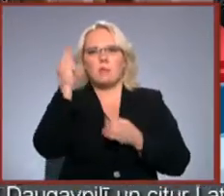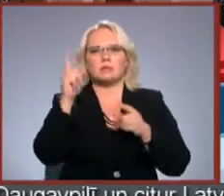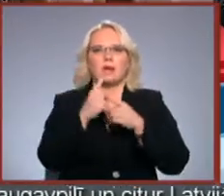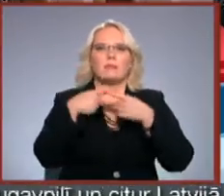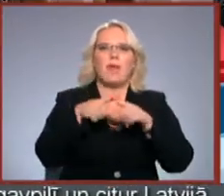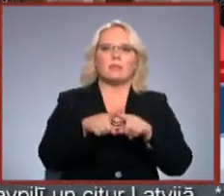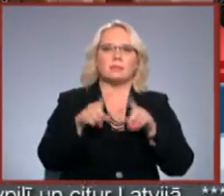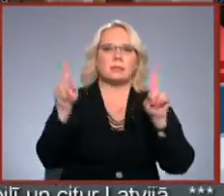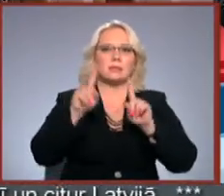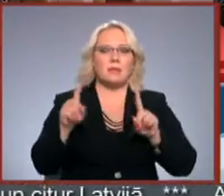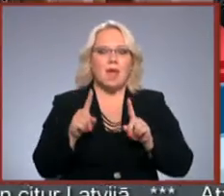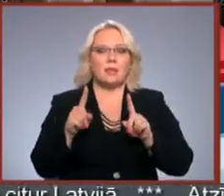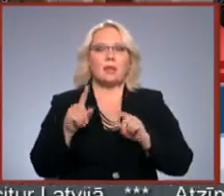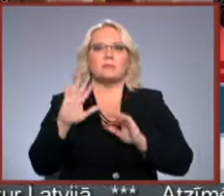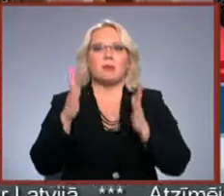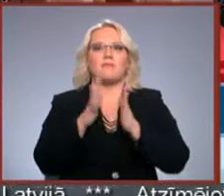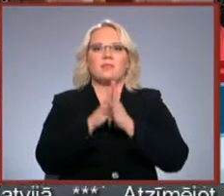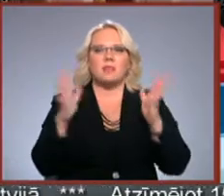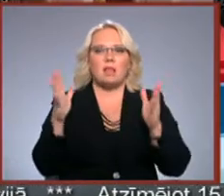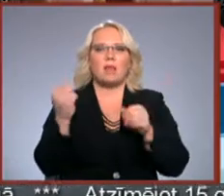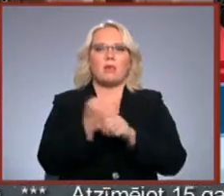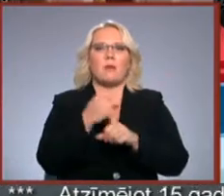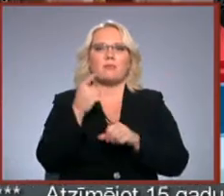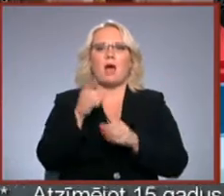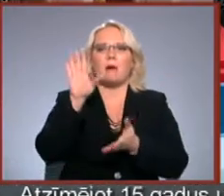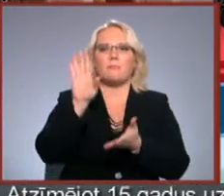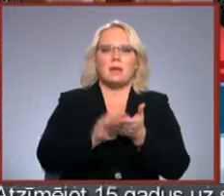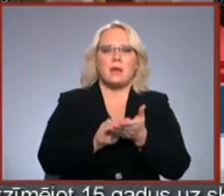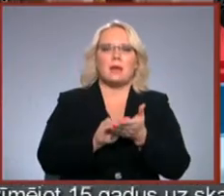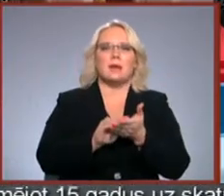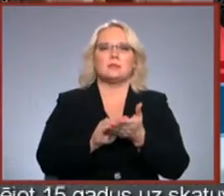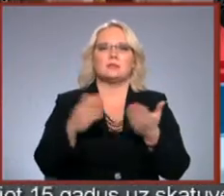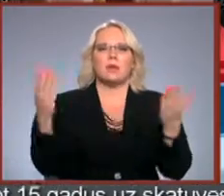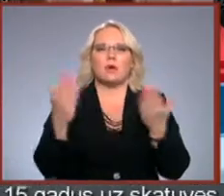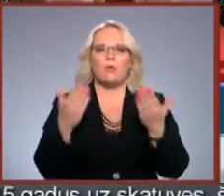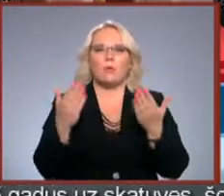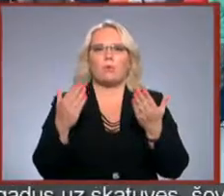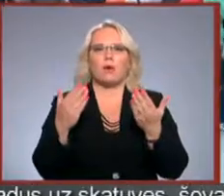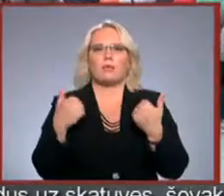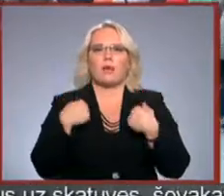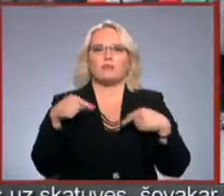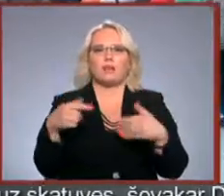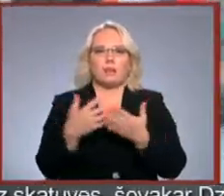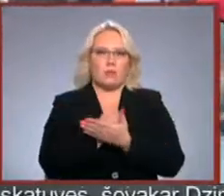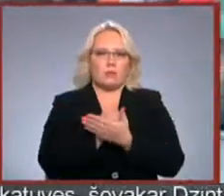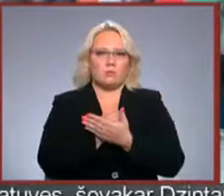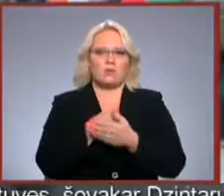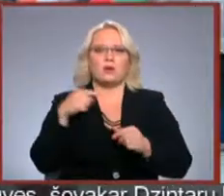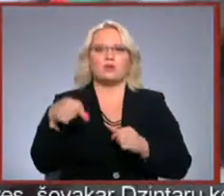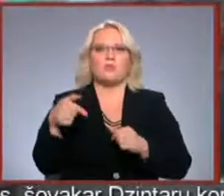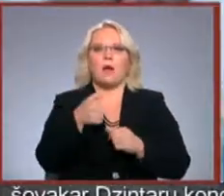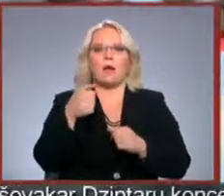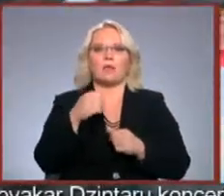tehnisks lietas, bet viss lielākā tomēr ir tā pieredze, kas, rodas, vienkārši runājot ar cilvēkiem. Šogad